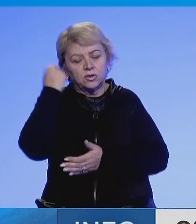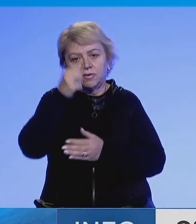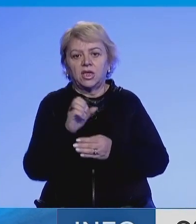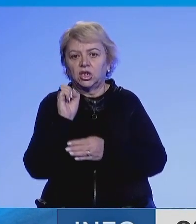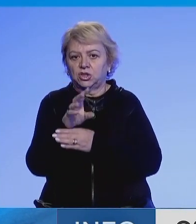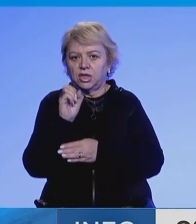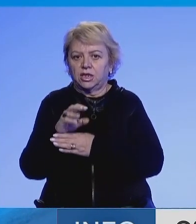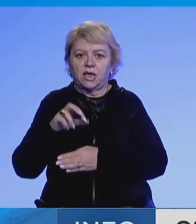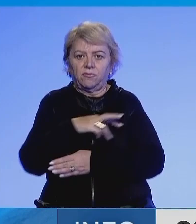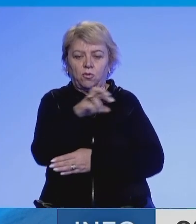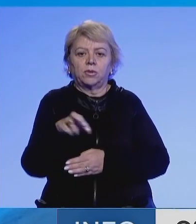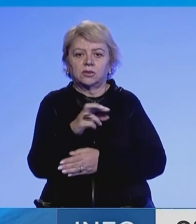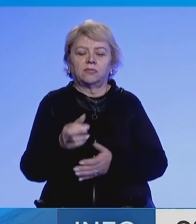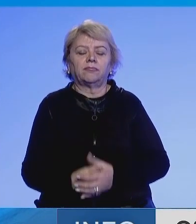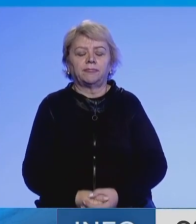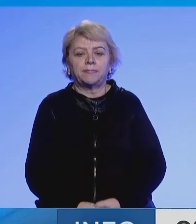kshillin e Evropës.